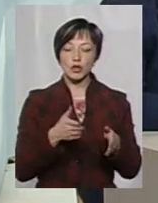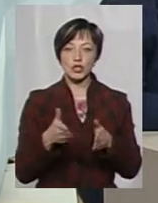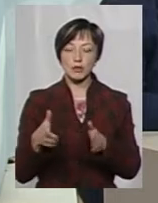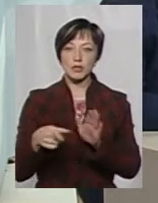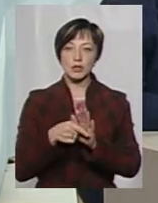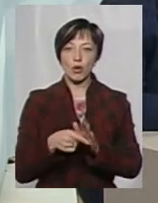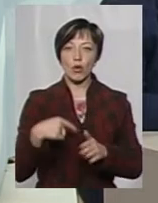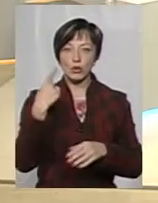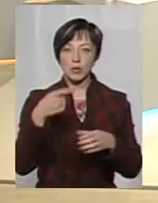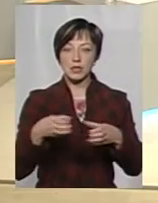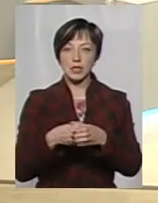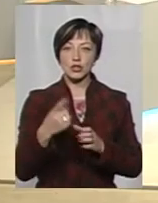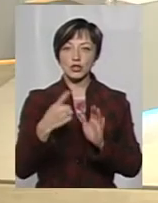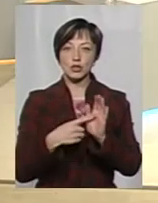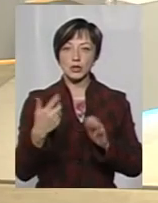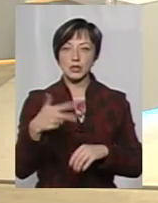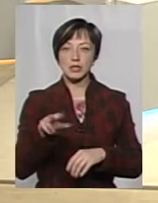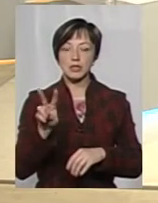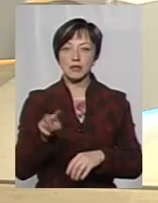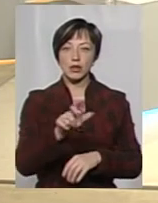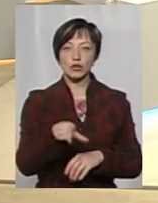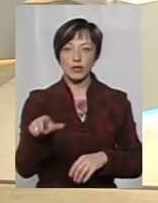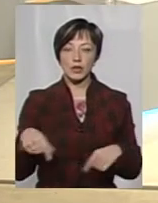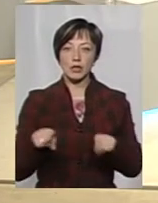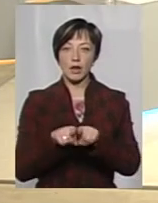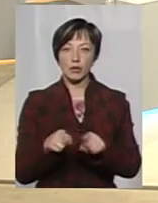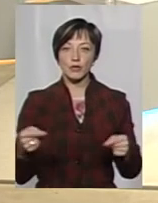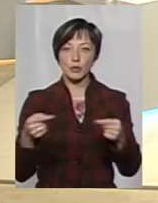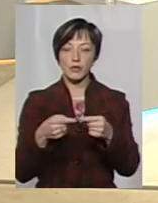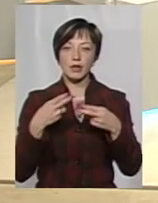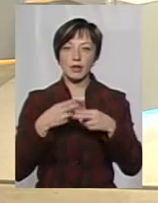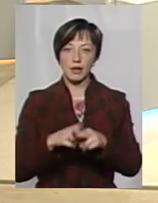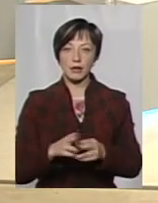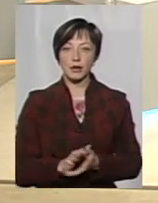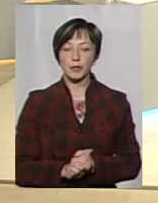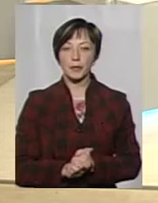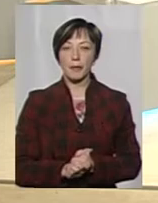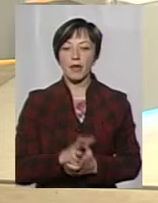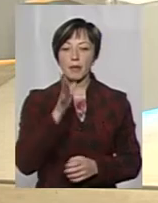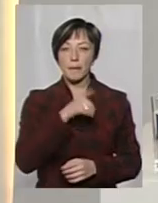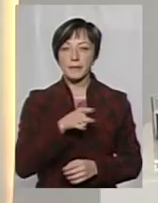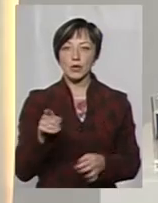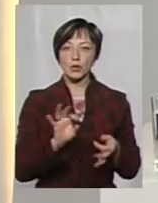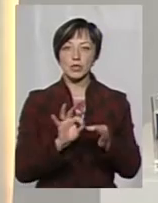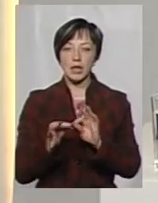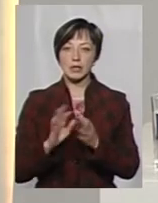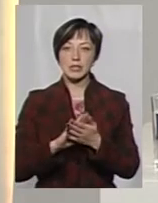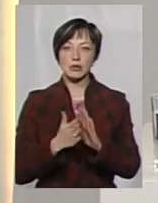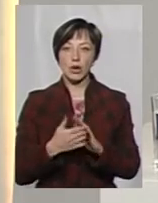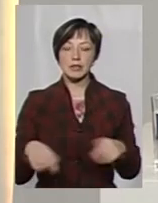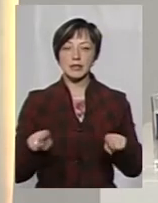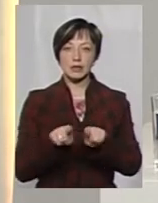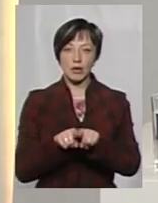з особовим складом 632 чоловіки, також відповідна техніка. На період ускладнення ситуації